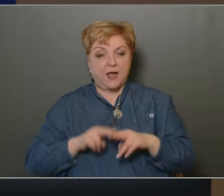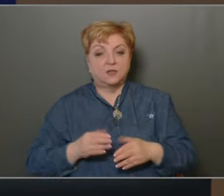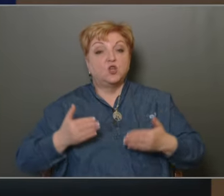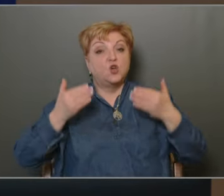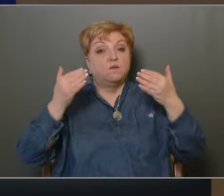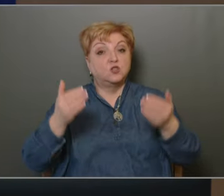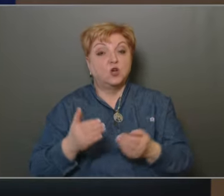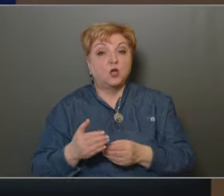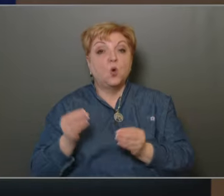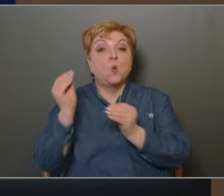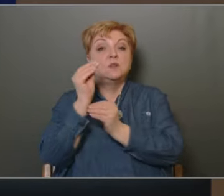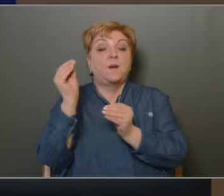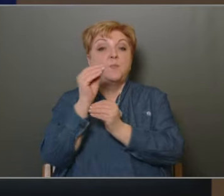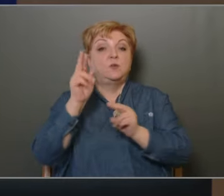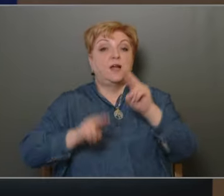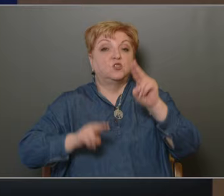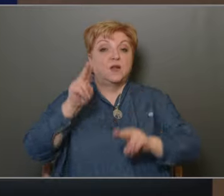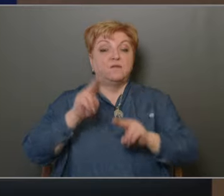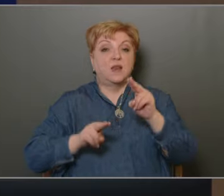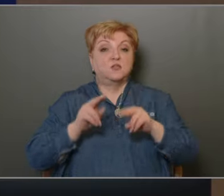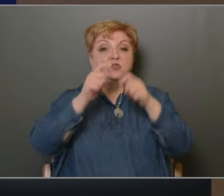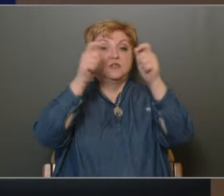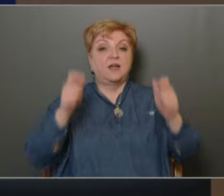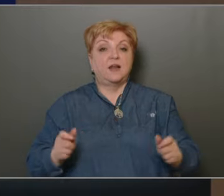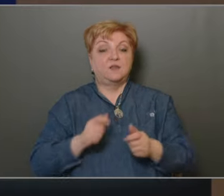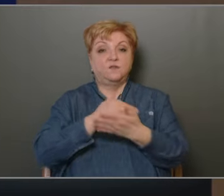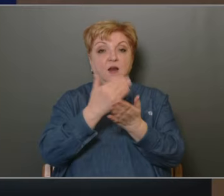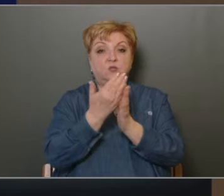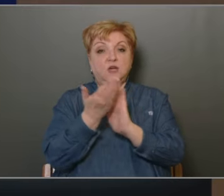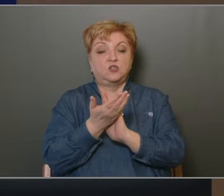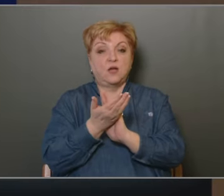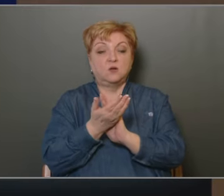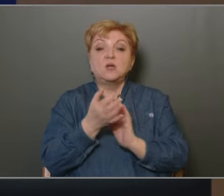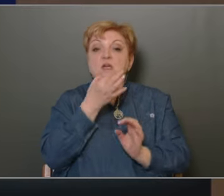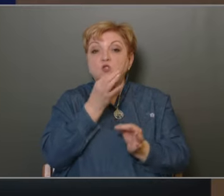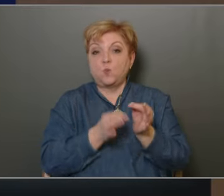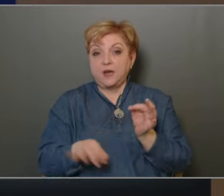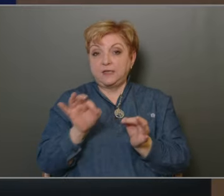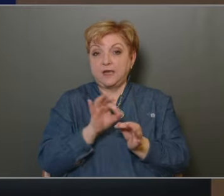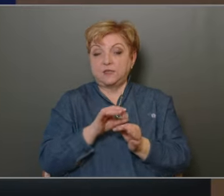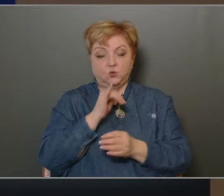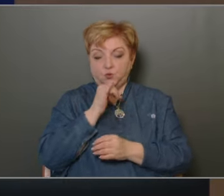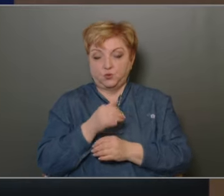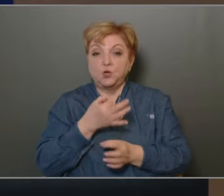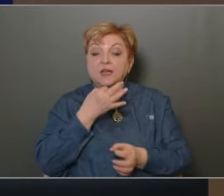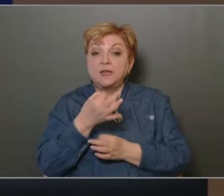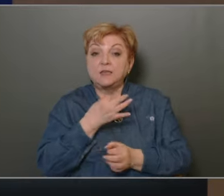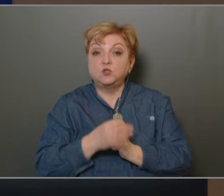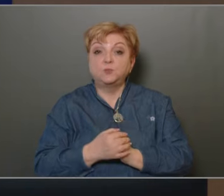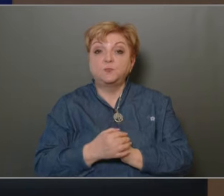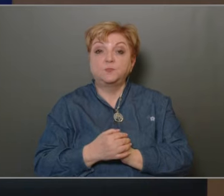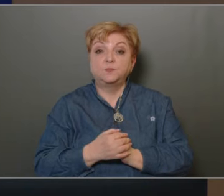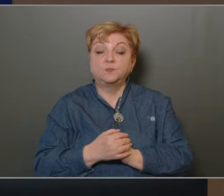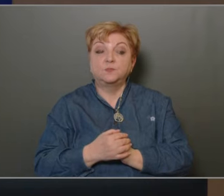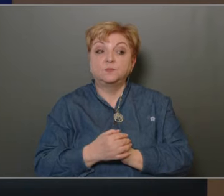javaslat utánpótlás nevelési kelet felosztására. Van-e szóbeli kiegészítés? Nincs. Kérdés van-e?